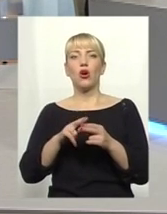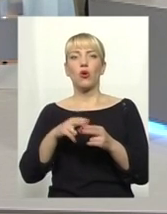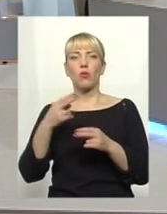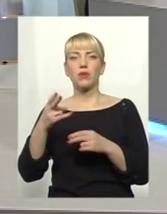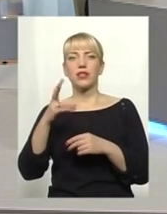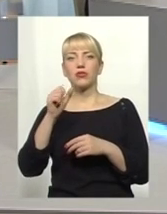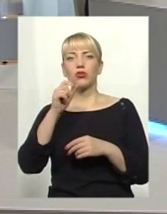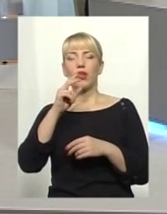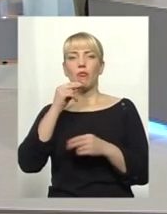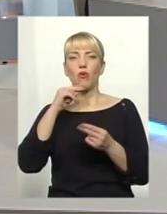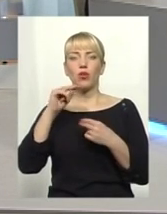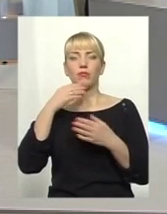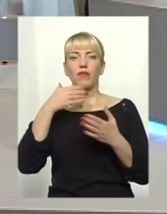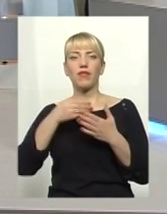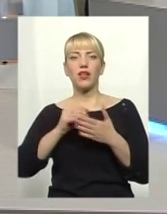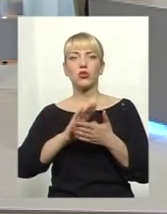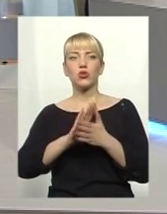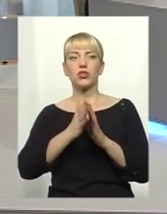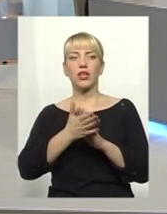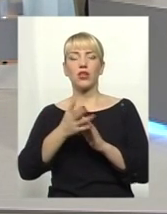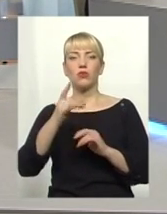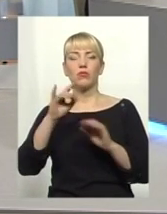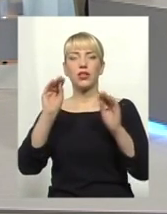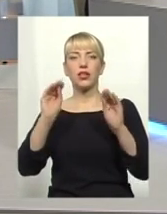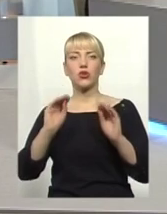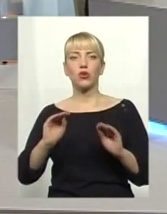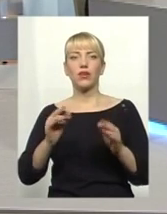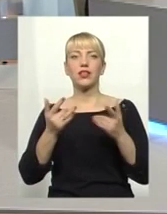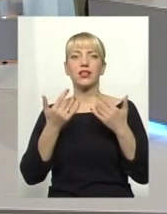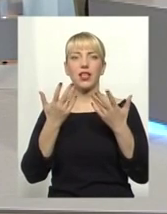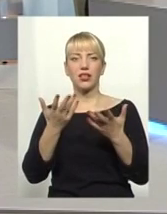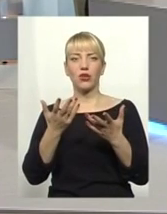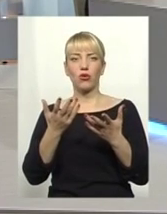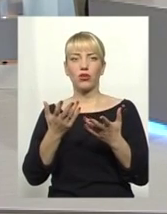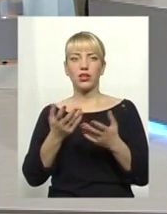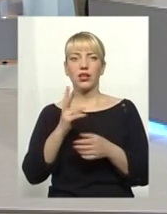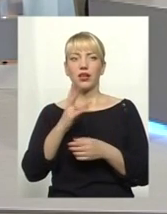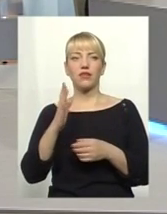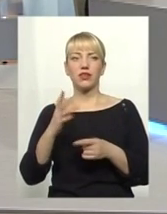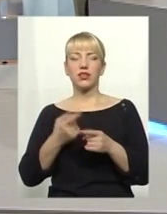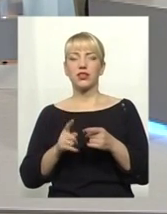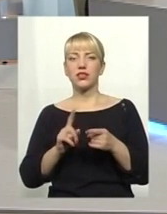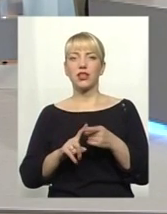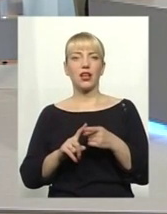власного стану при декларуванні декількох квартир. Це